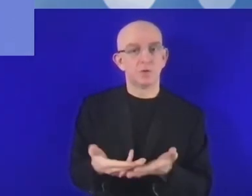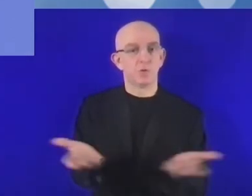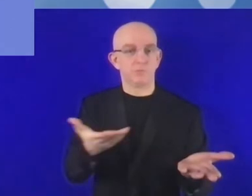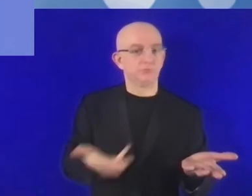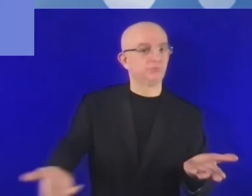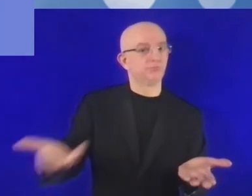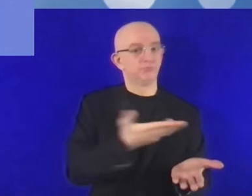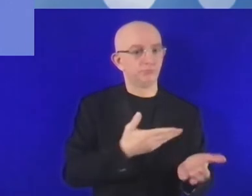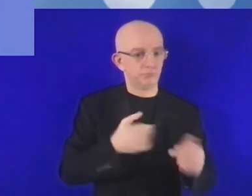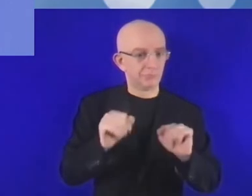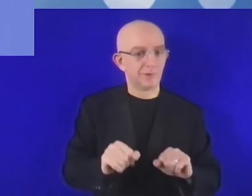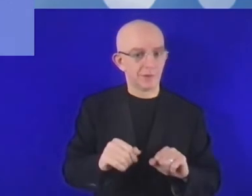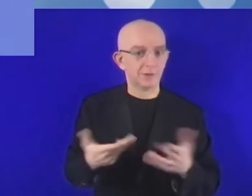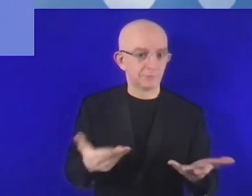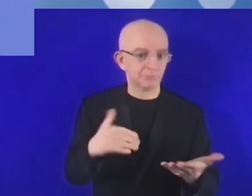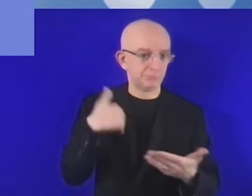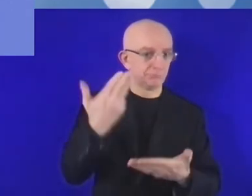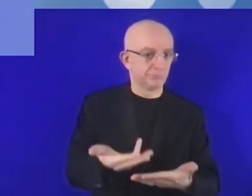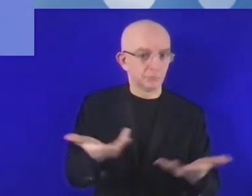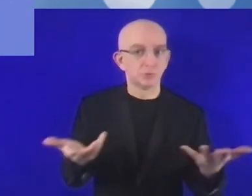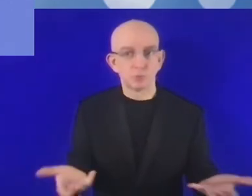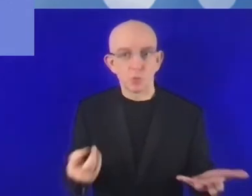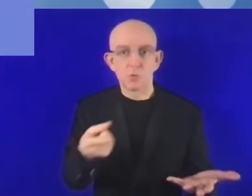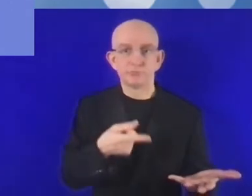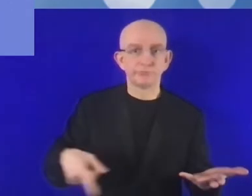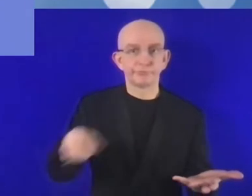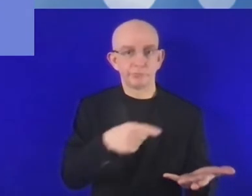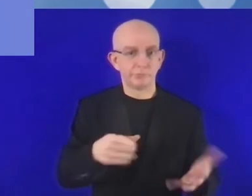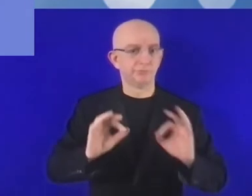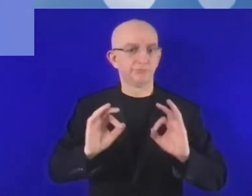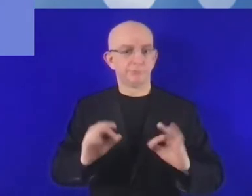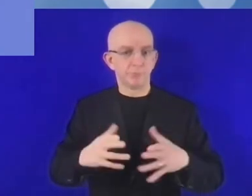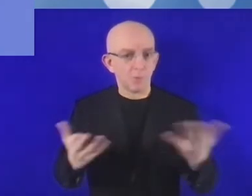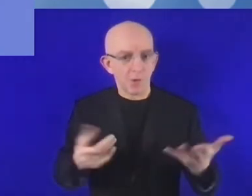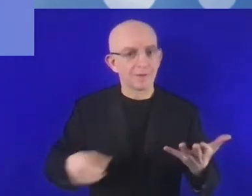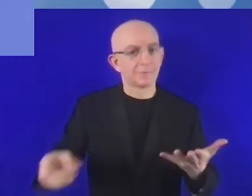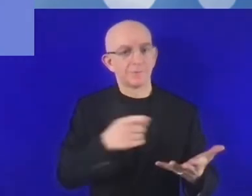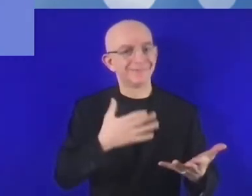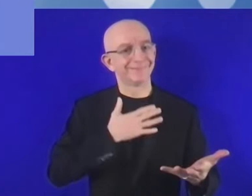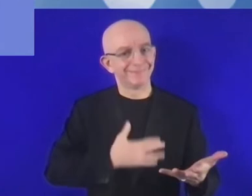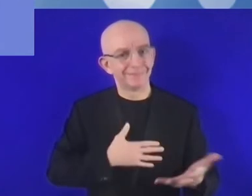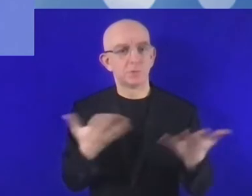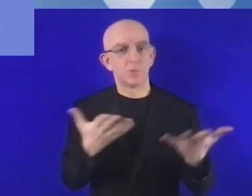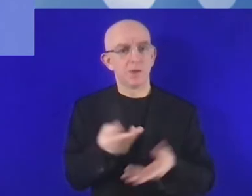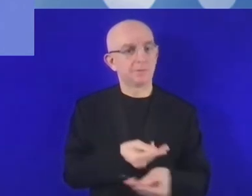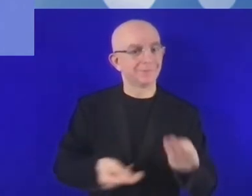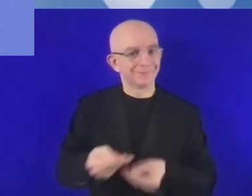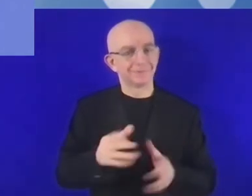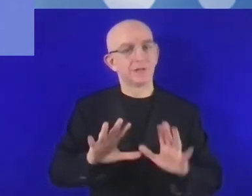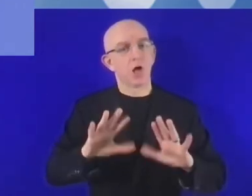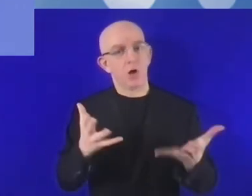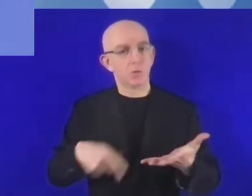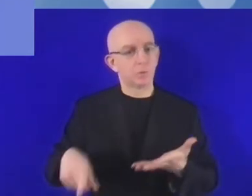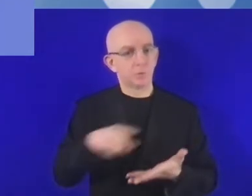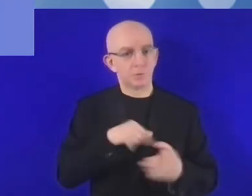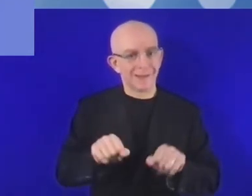tutaj w Katowicach. A zatem kwestie biznesowe. W jaki sposób możemy zachęcać start-upy oraz